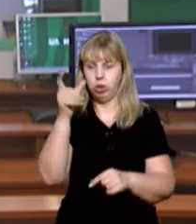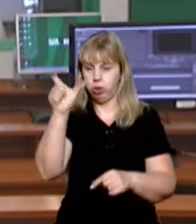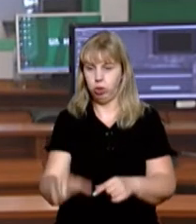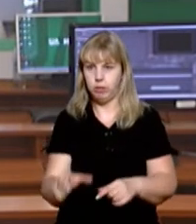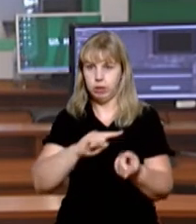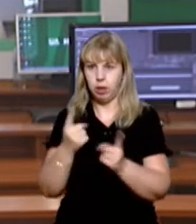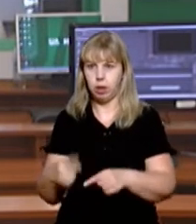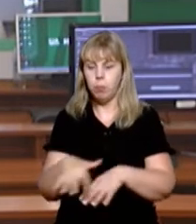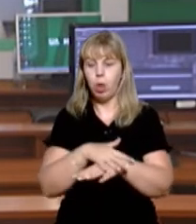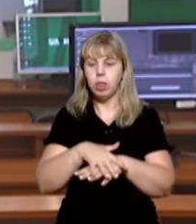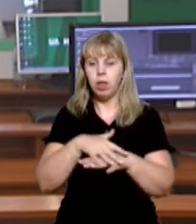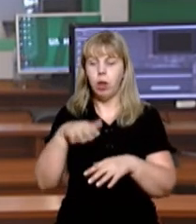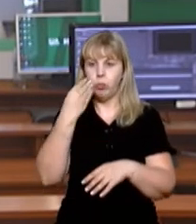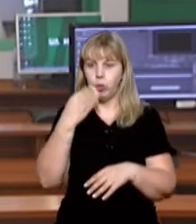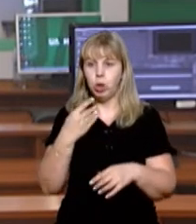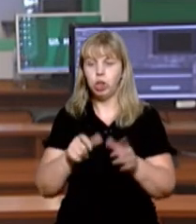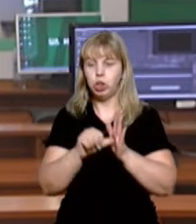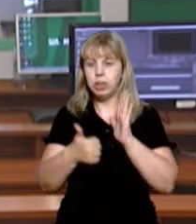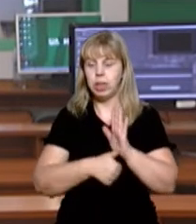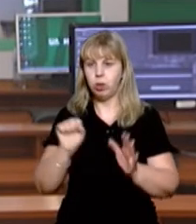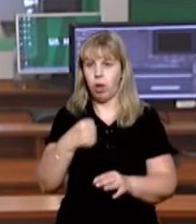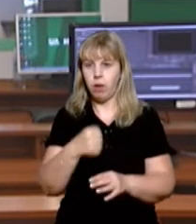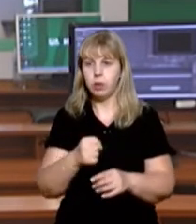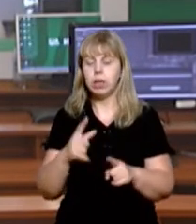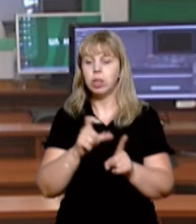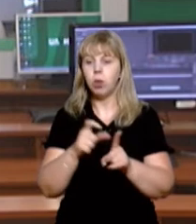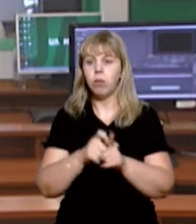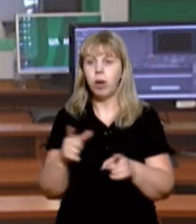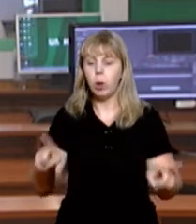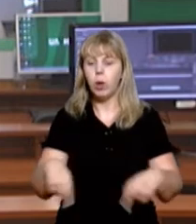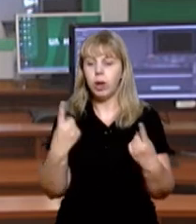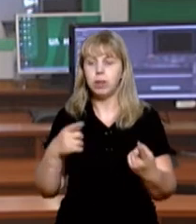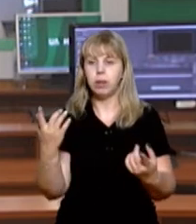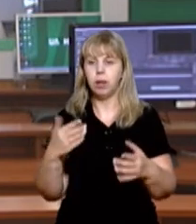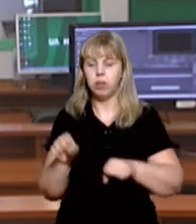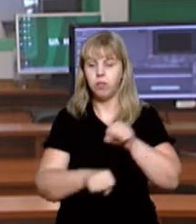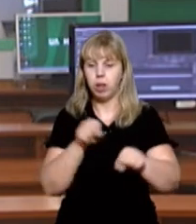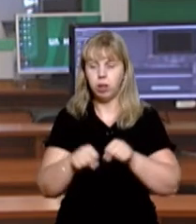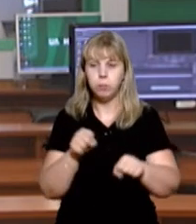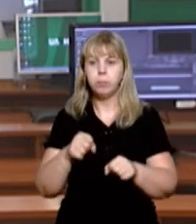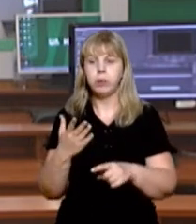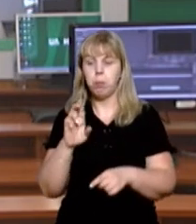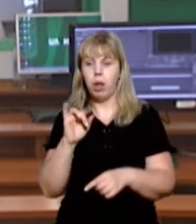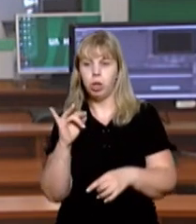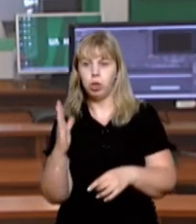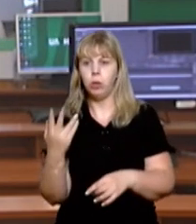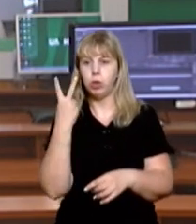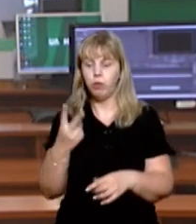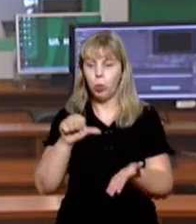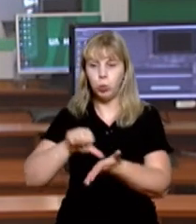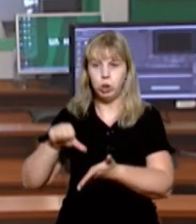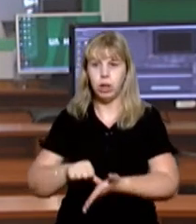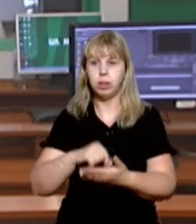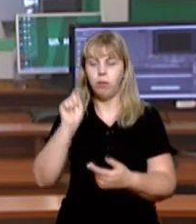закарпатців з площі Народної в Ужгороді 16 серпня. За словами організатора велопробігу Івана Балашова, двоє з